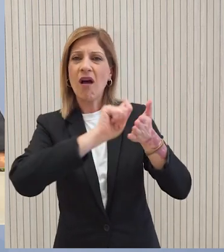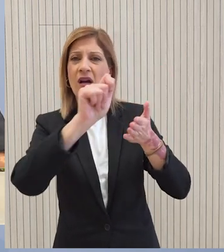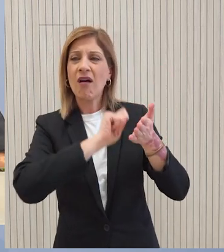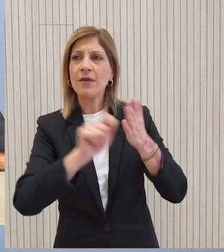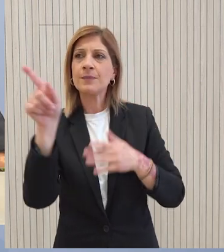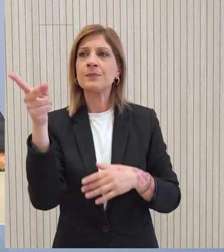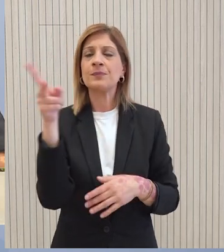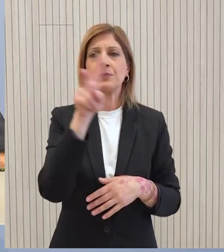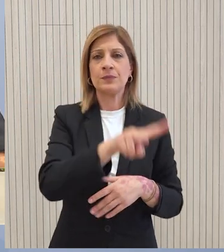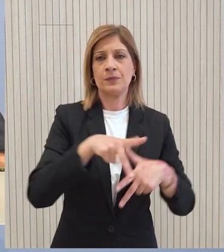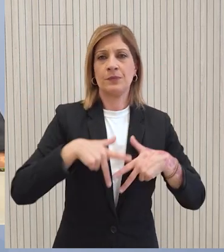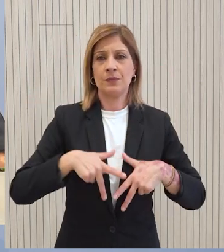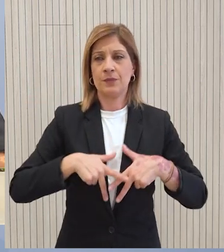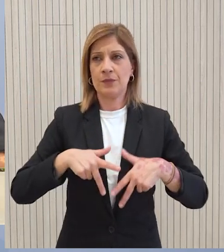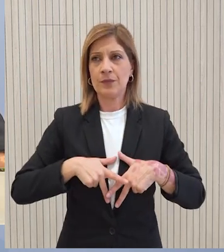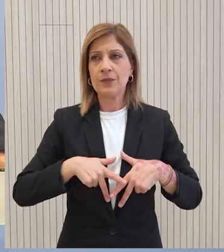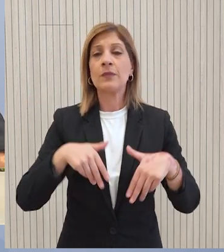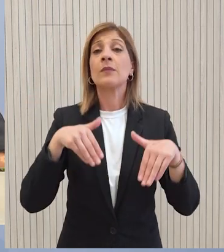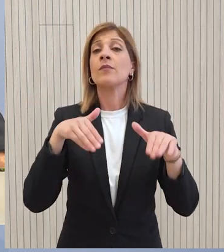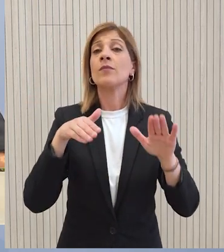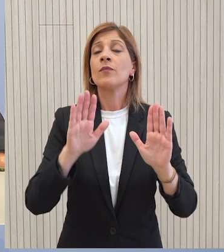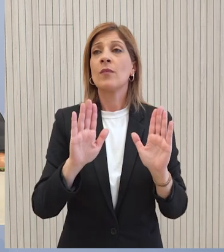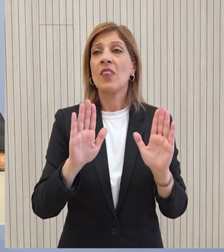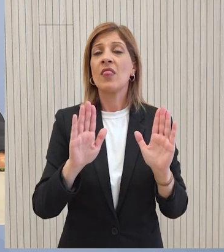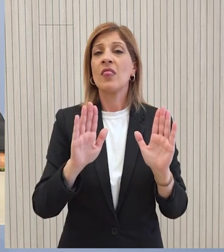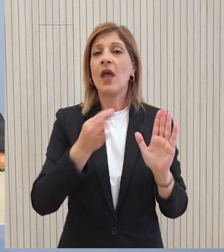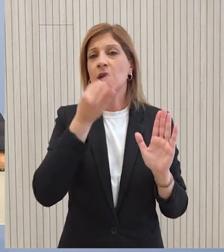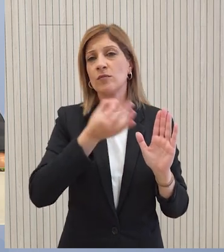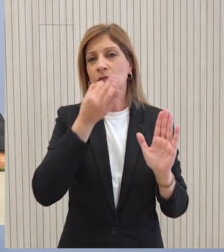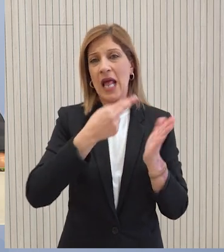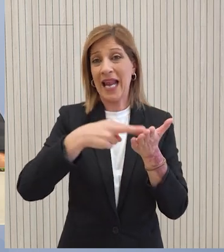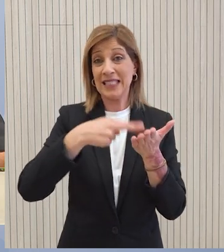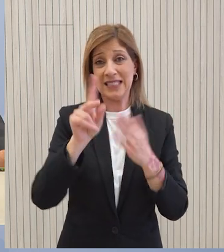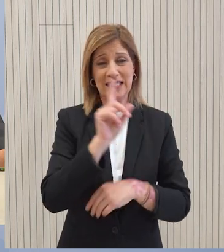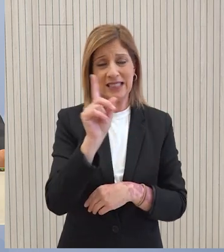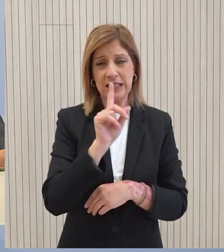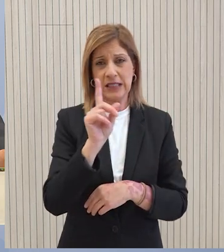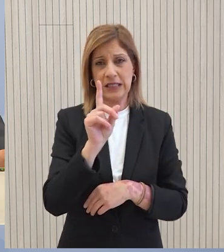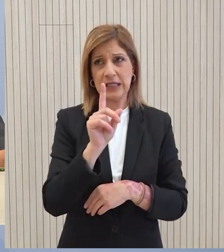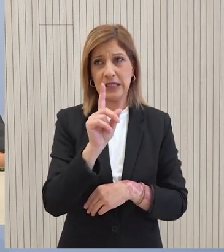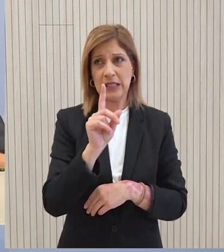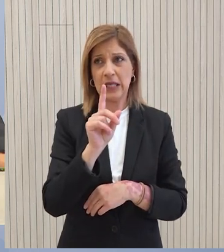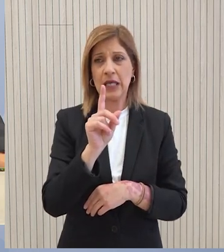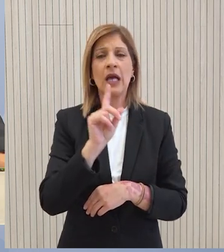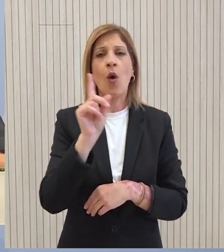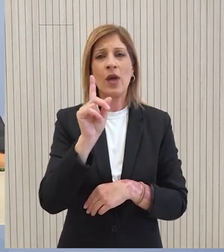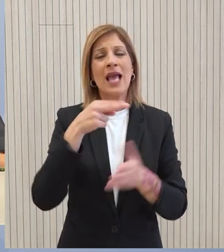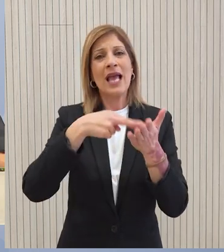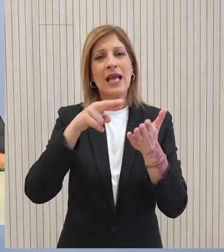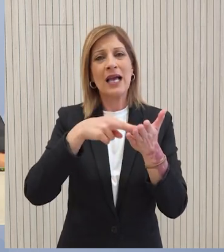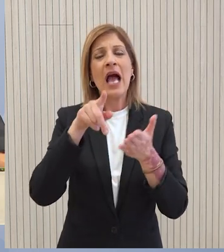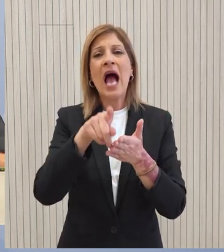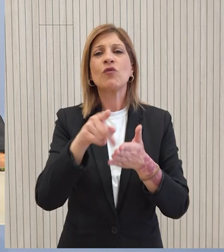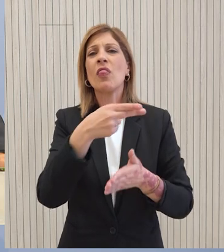Καταρχάς να ξεκαθαρίσουμε ότι δεν πρόκειται για συνθήματα ρατσιστικού περιεχομένου ή θρησκευτικής μησαλλοδοξίας. Ήταν